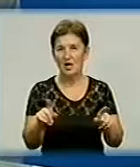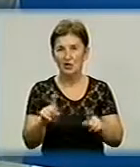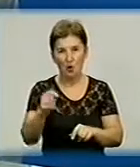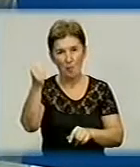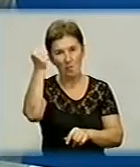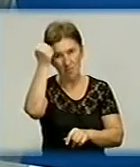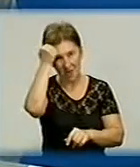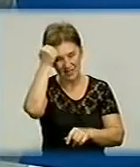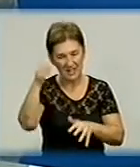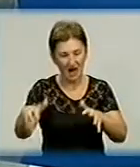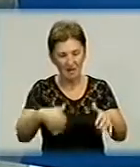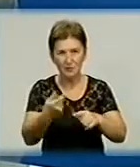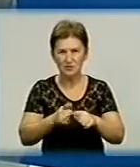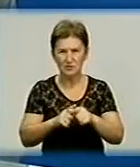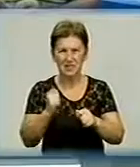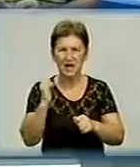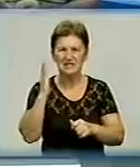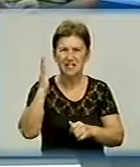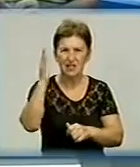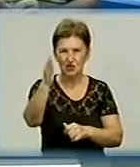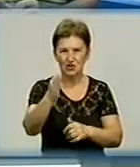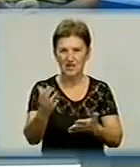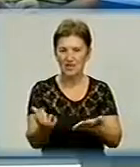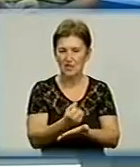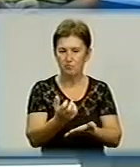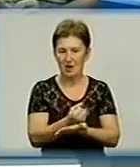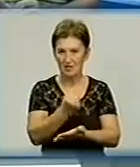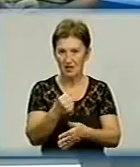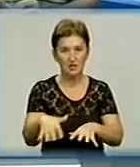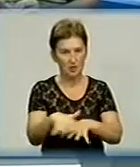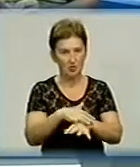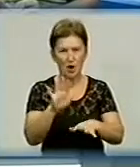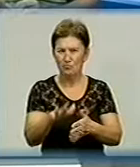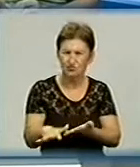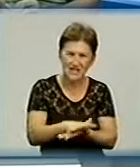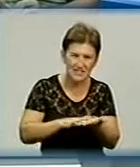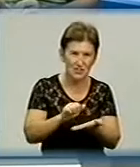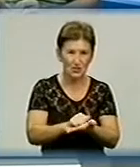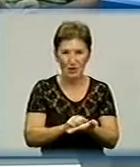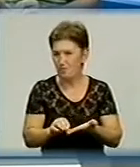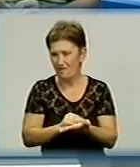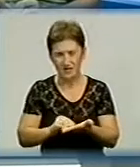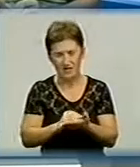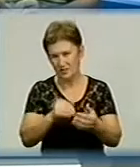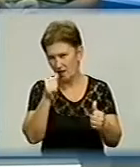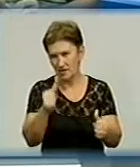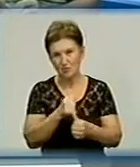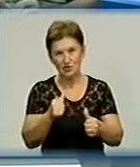археології – це стратегічне надбання народу. Тому що, якщо вони будуть знищені, їх повторити вже неможливо. От